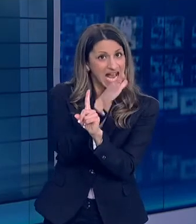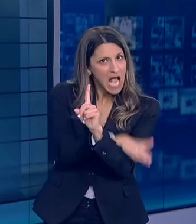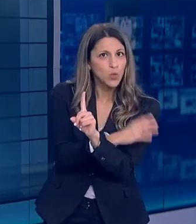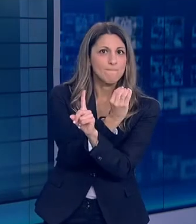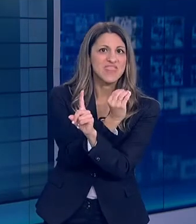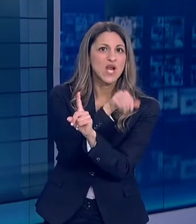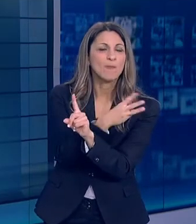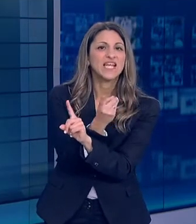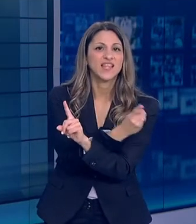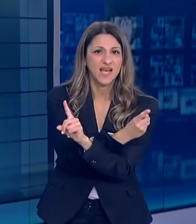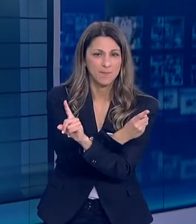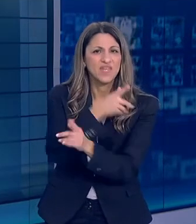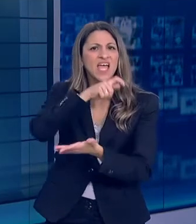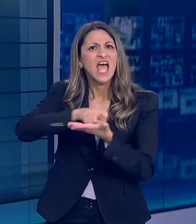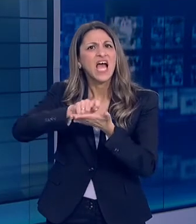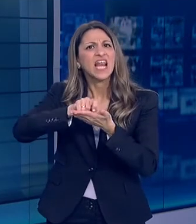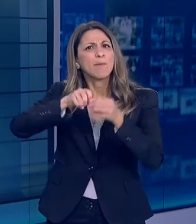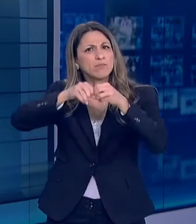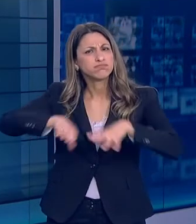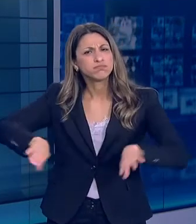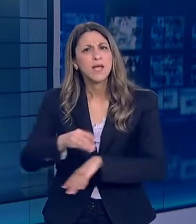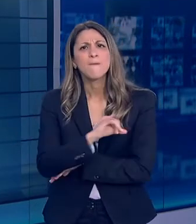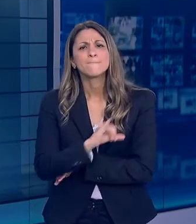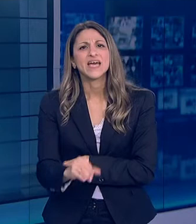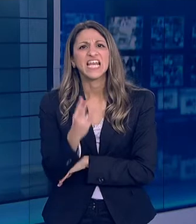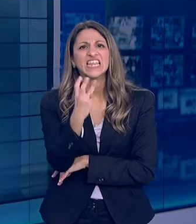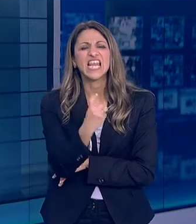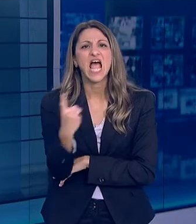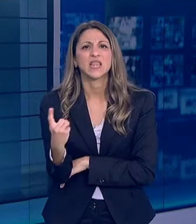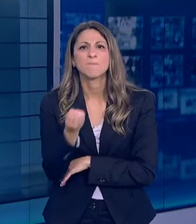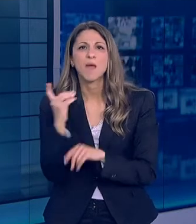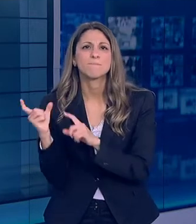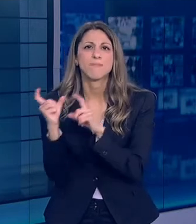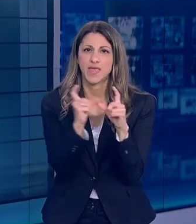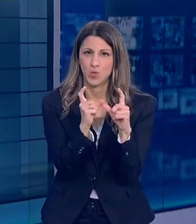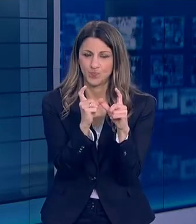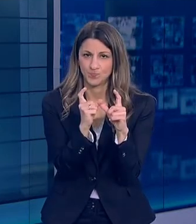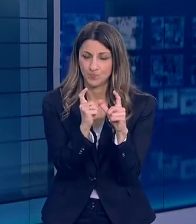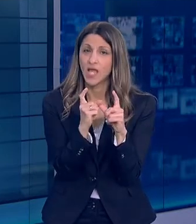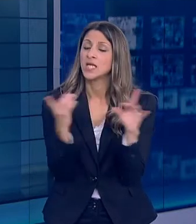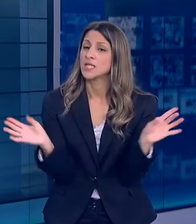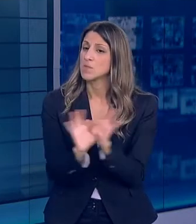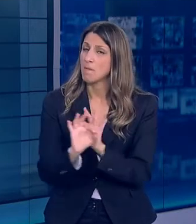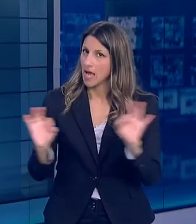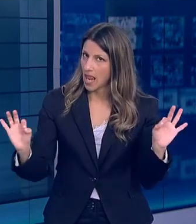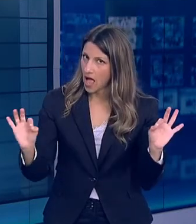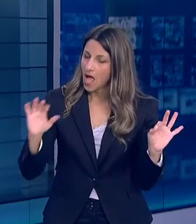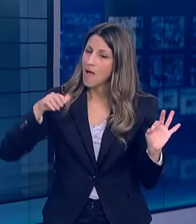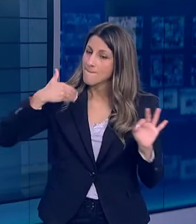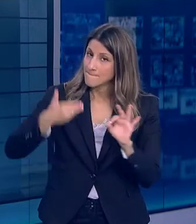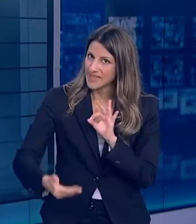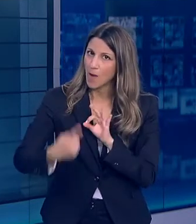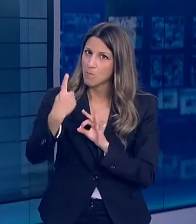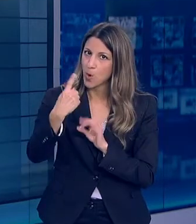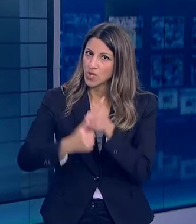αναφορά ως 31 Μαΐου και αν όλα συνεχίσουν καλά τον Ιούνιο μια φορά τη βδομάδα θα ενημερώνεστε από το Υπουργείο Υγείας με μια γραπτή ανακοίνωση για την εξέλιξη της